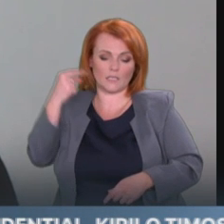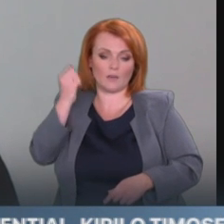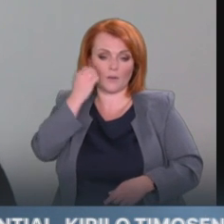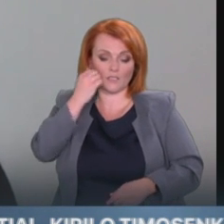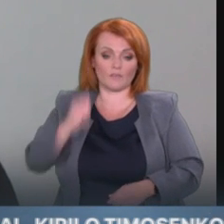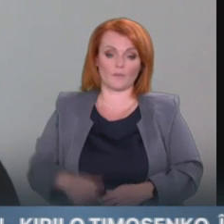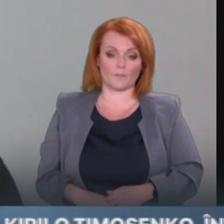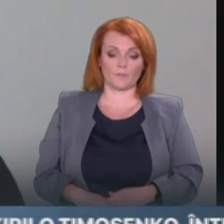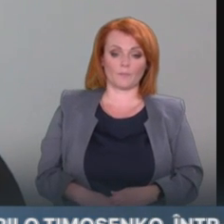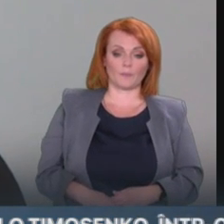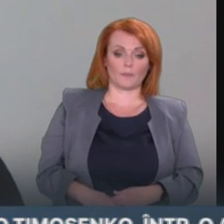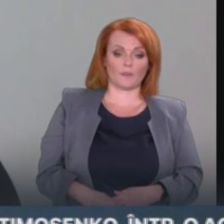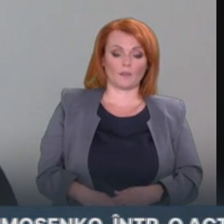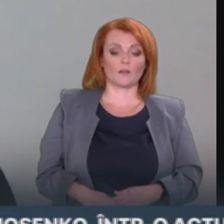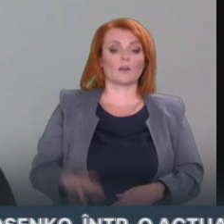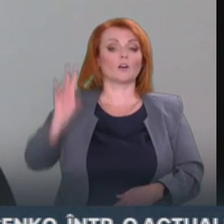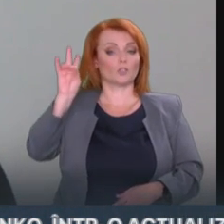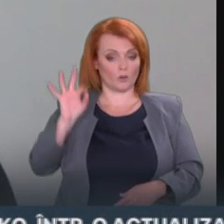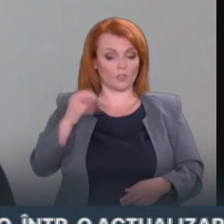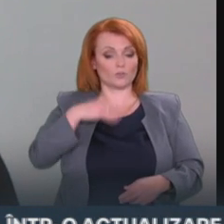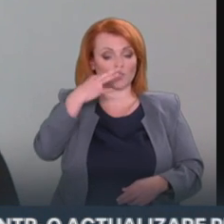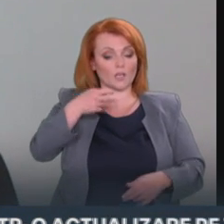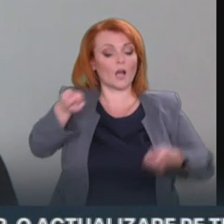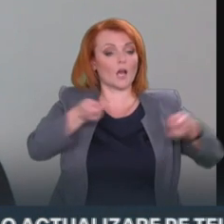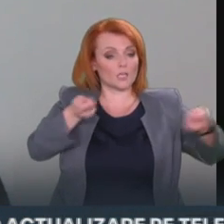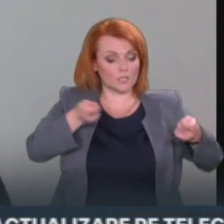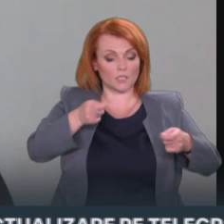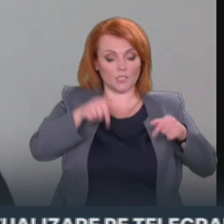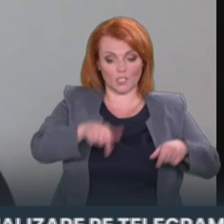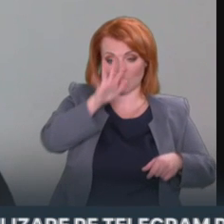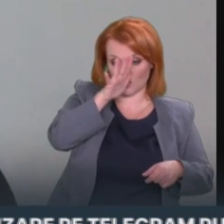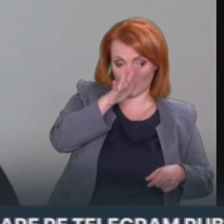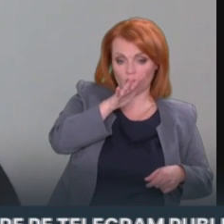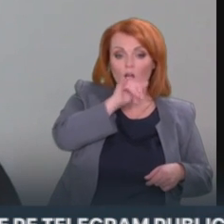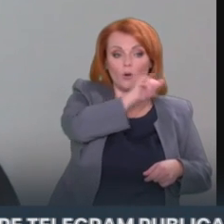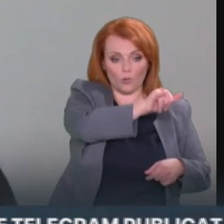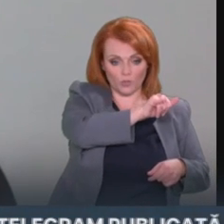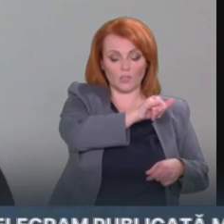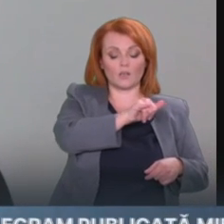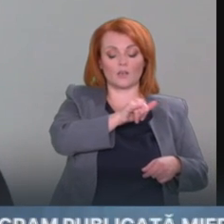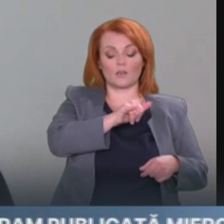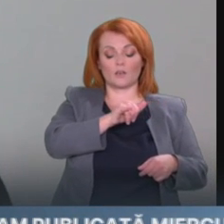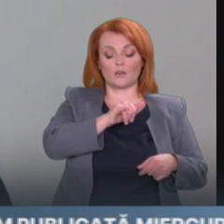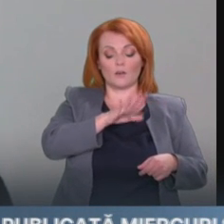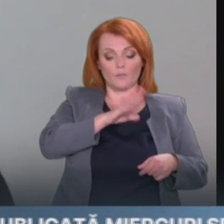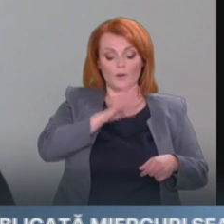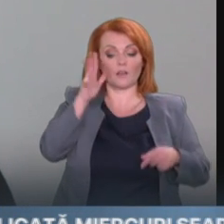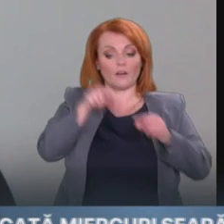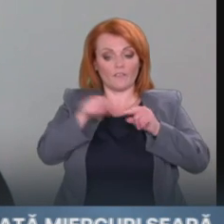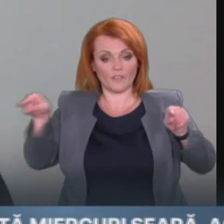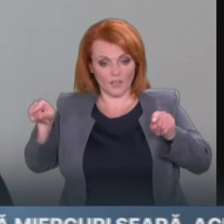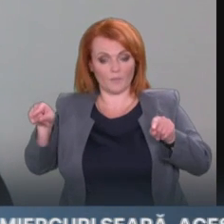putem să nu atestăm faptul că executivul de la Chișinău, deși a avut acest perioadă de respiro, perioada lunilor